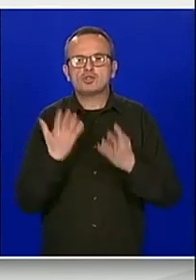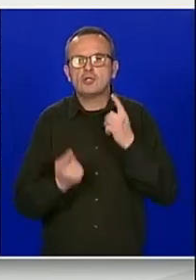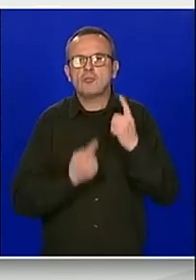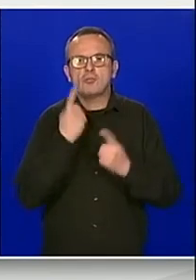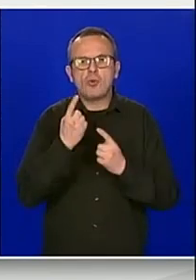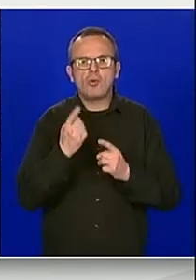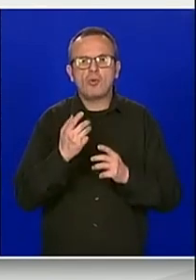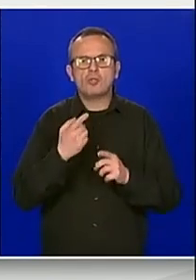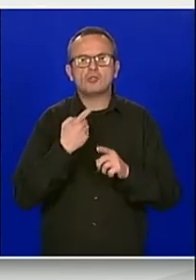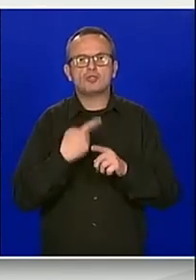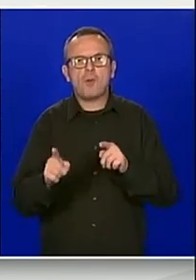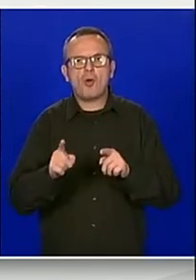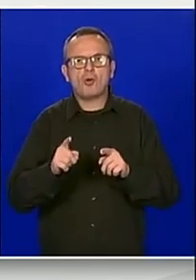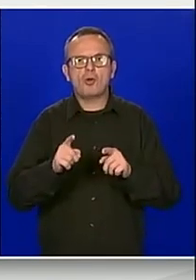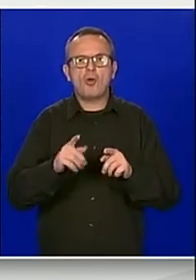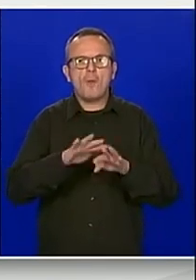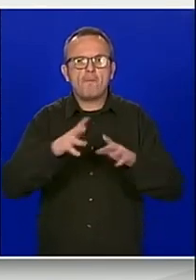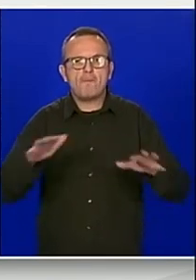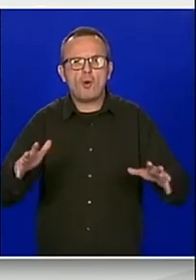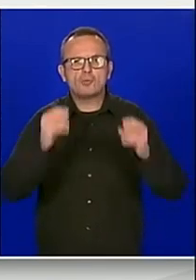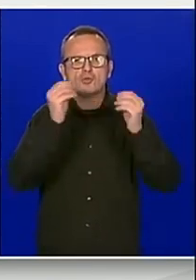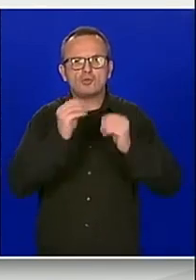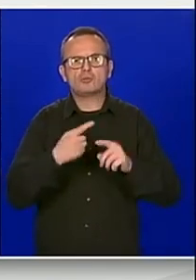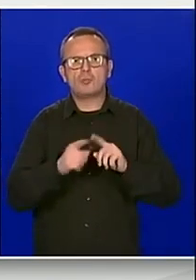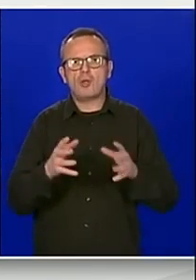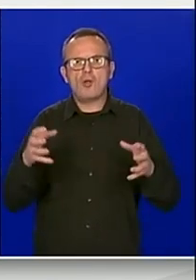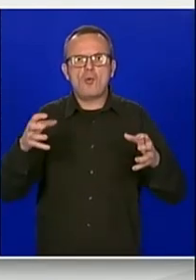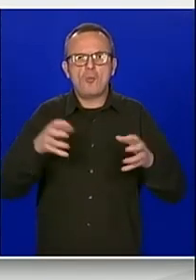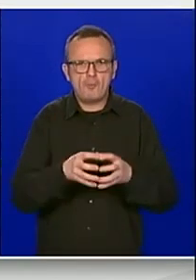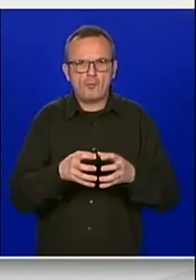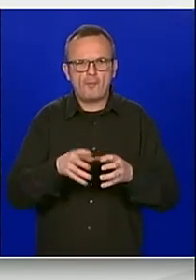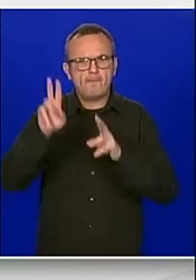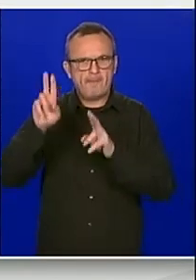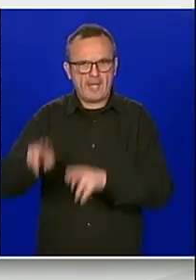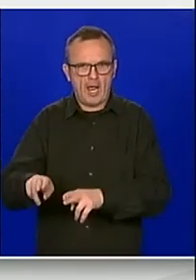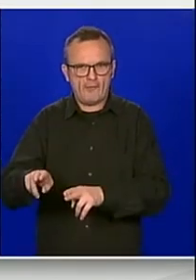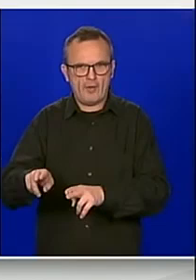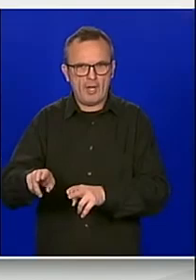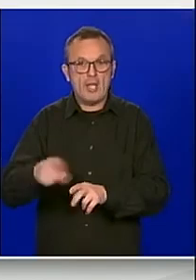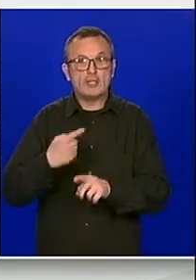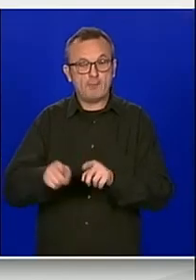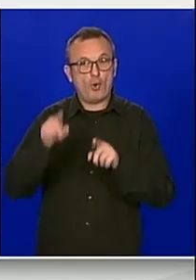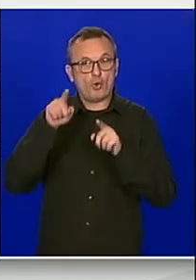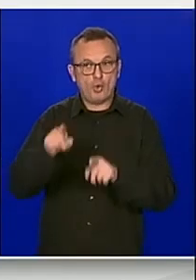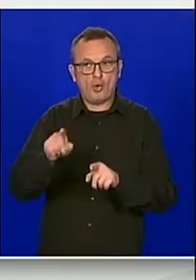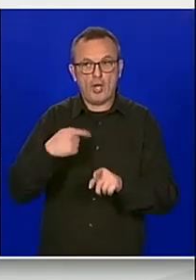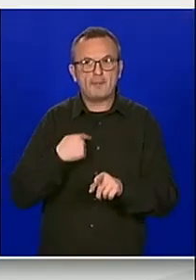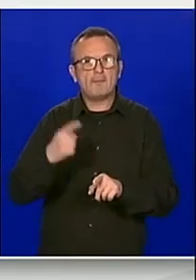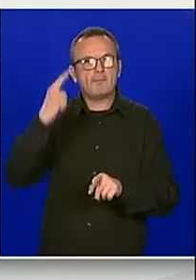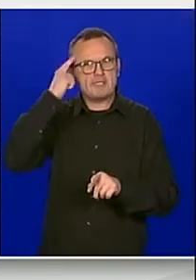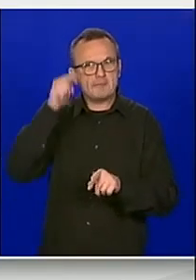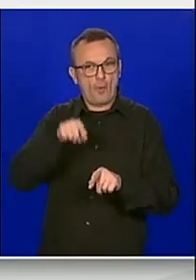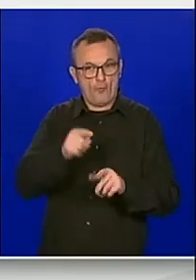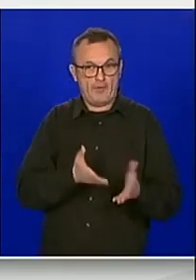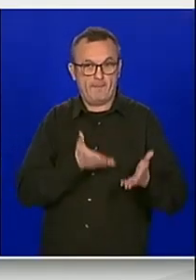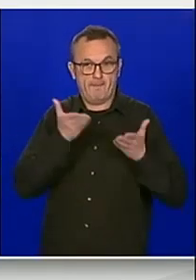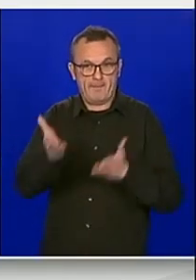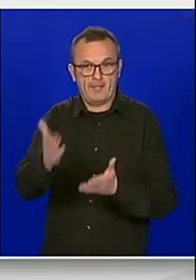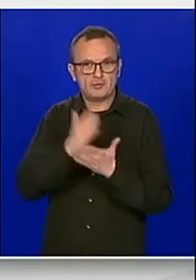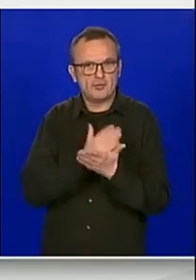i funkcioniranje komorskog sustava kao udruženje javnog prava. Iz navedenih razloga smatramo da je ovakav prijedlog zakona